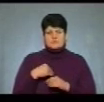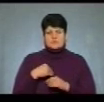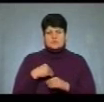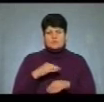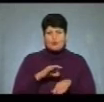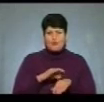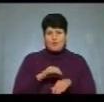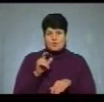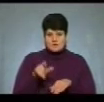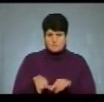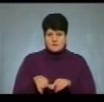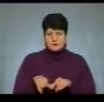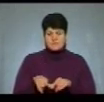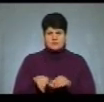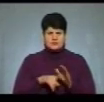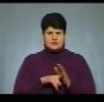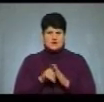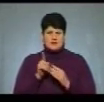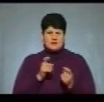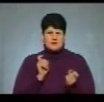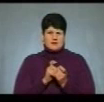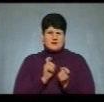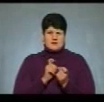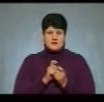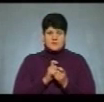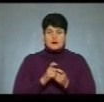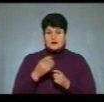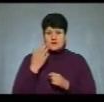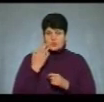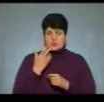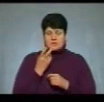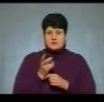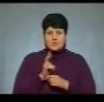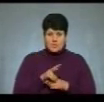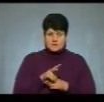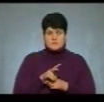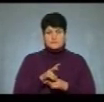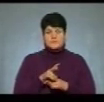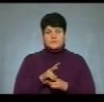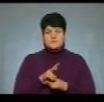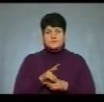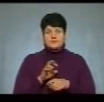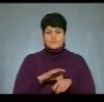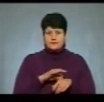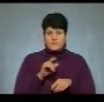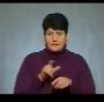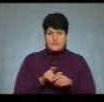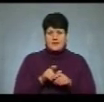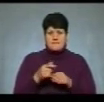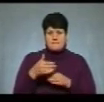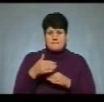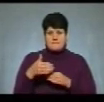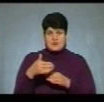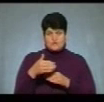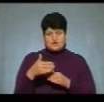словесна перепалка. В той момент, коли потерпілий підходив з передньої частини